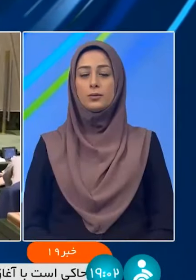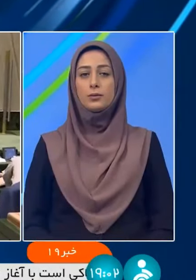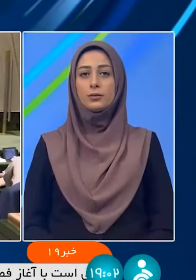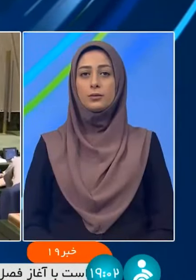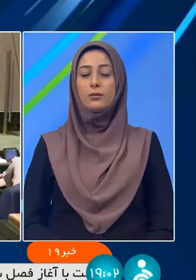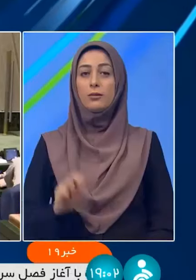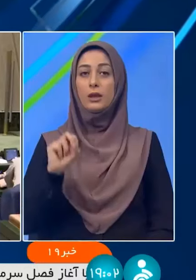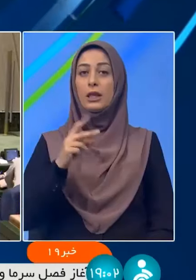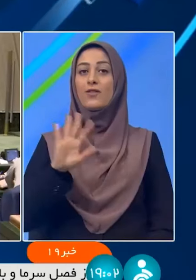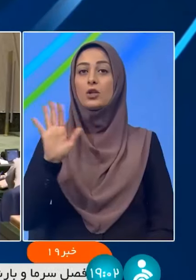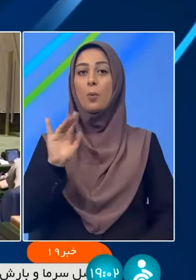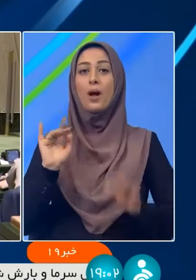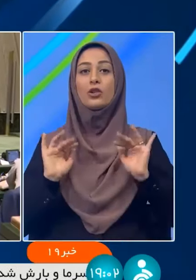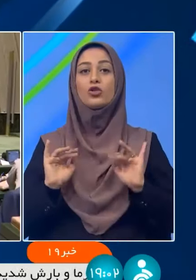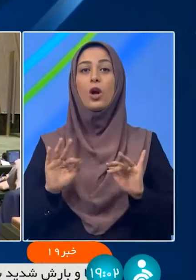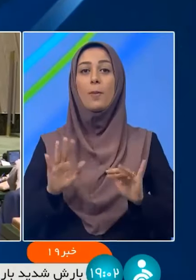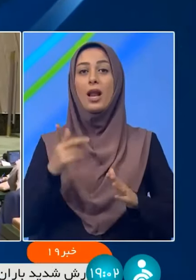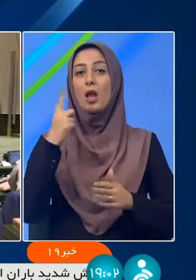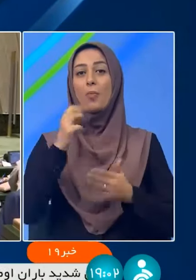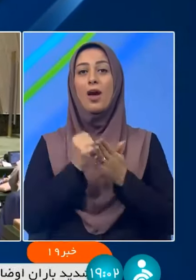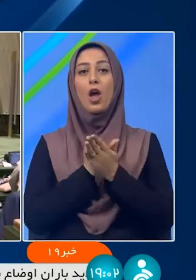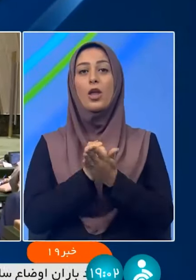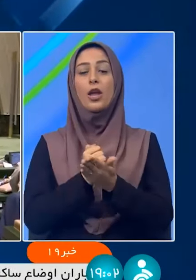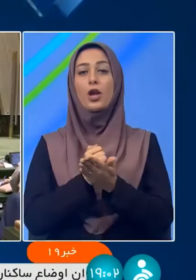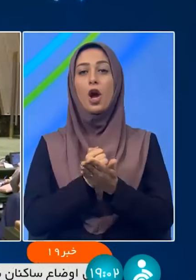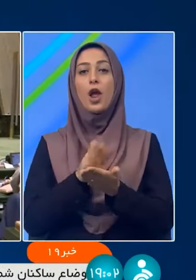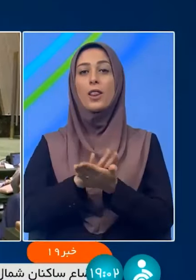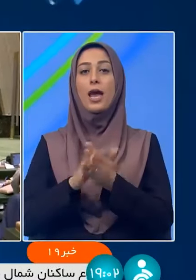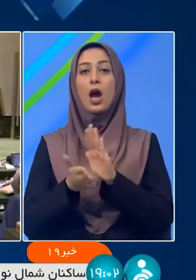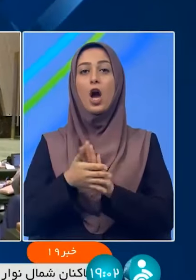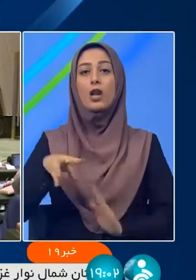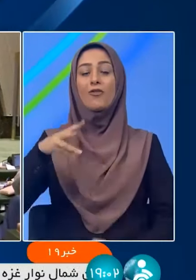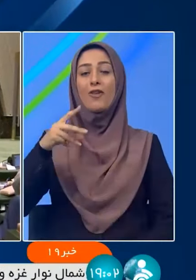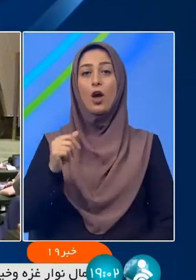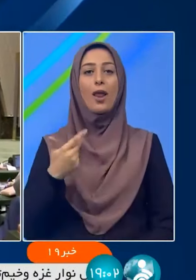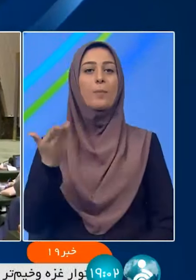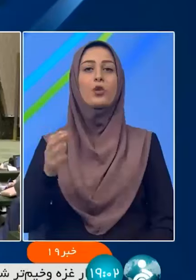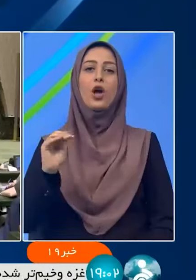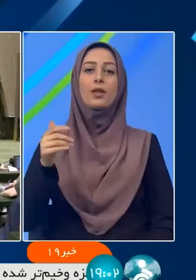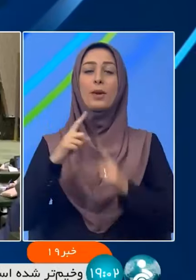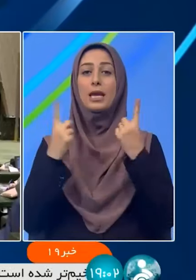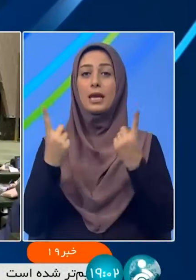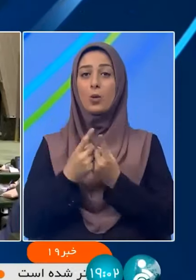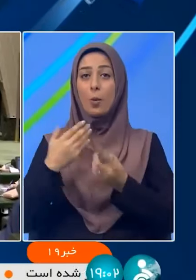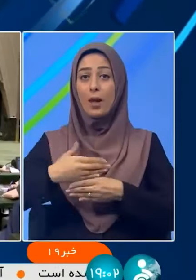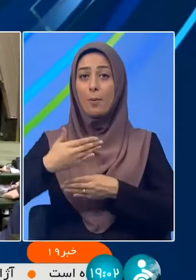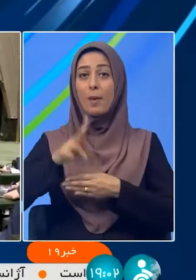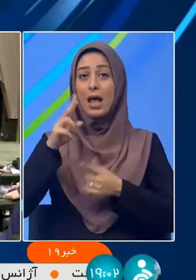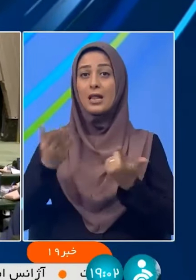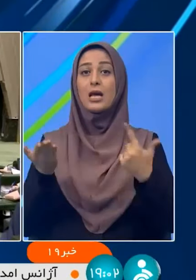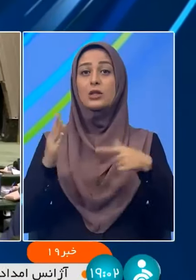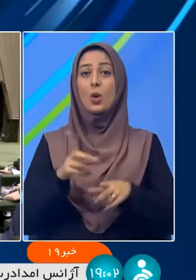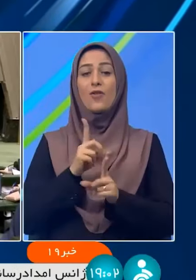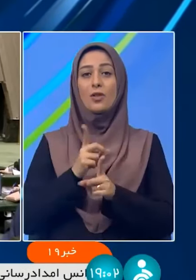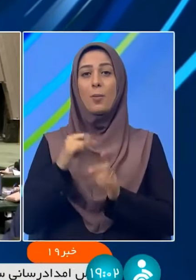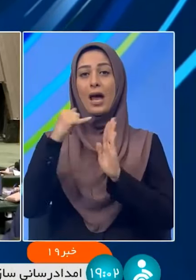همچنین 250 ملیار تومان برای یارانه آردنان اختصاصی افت این کمیسیون بعد از دو هفته برسی جوزیات